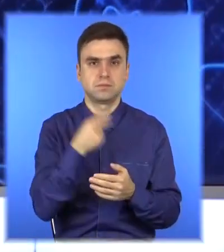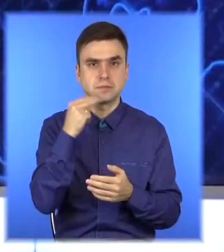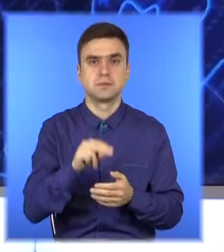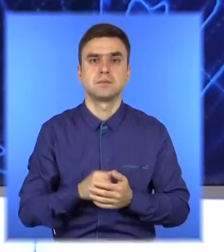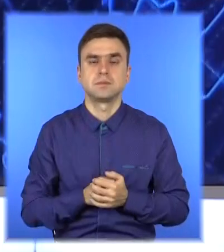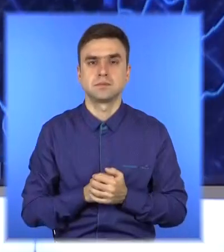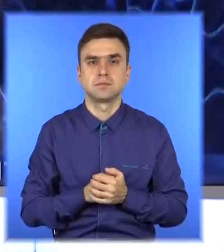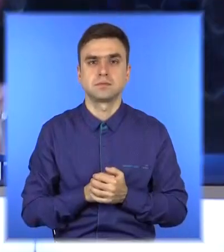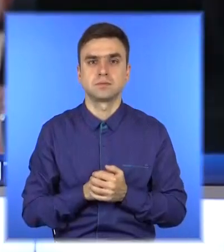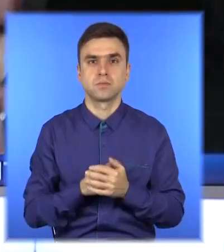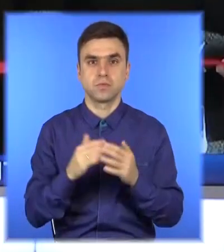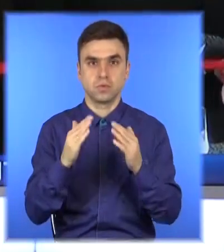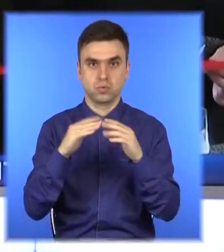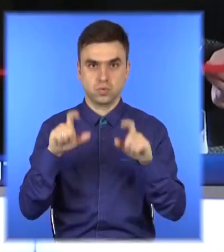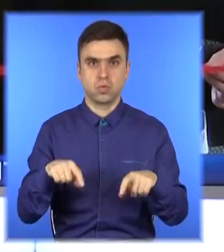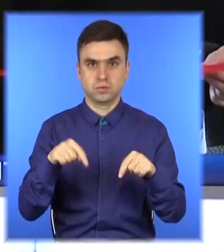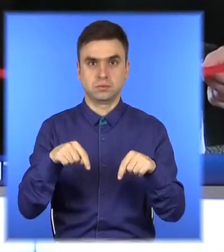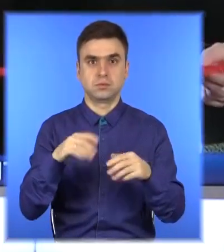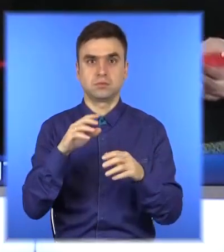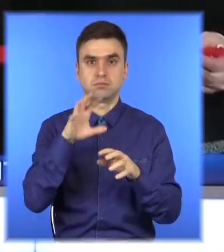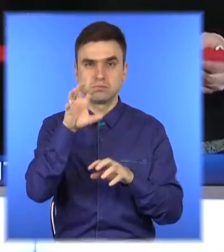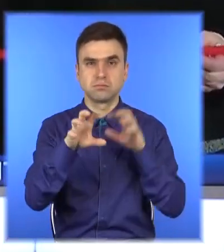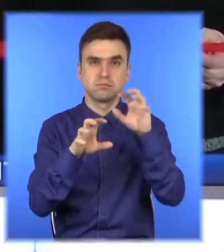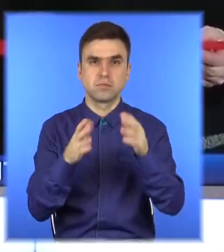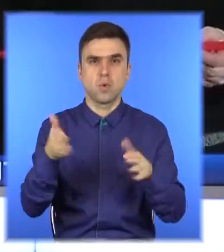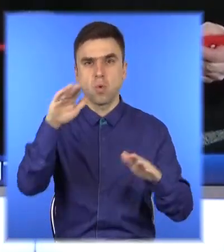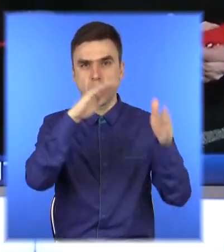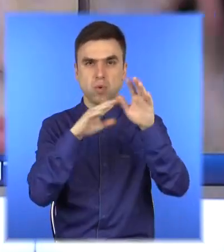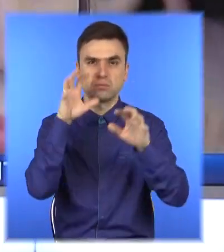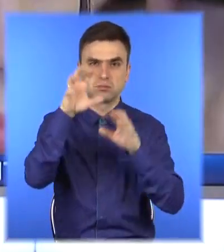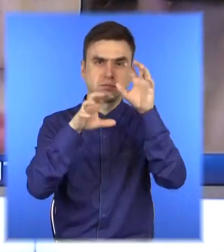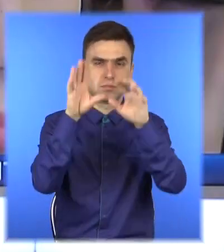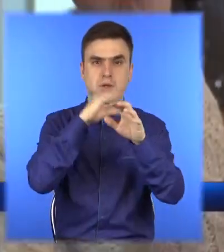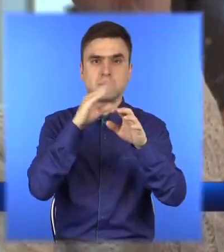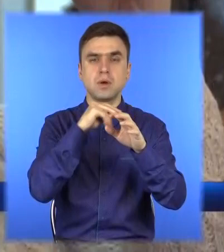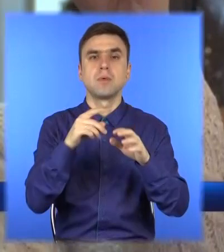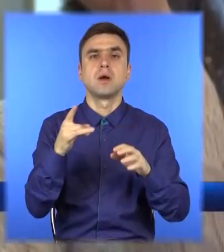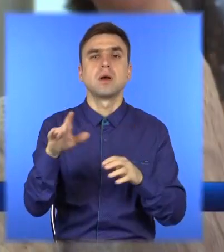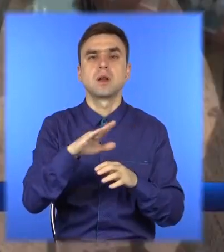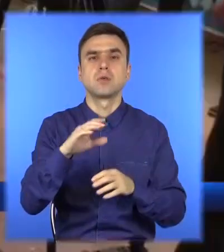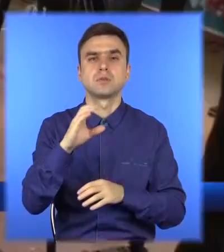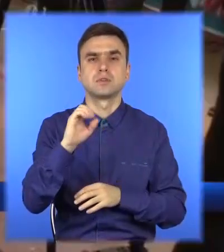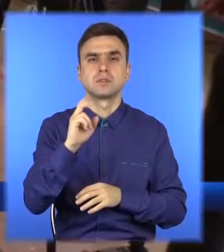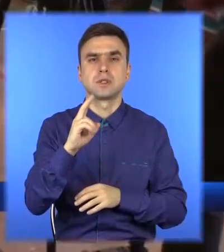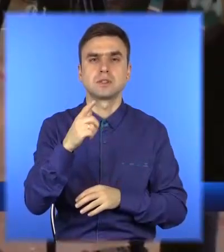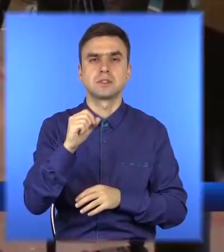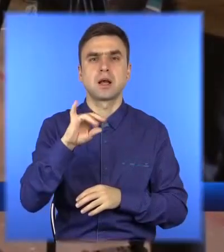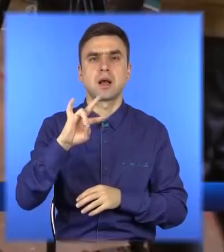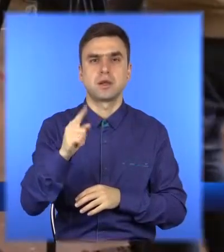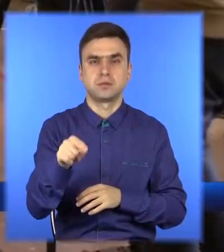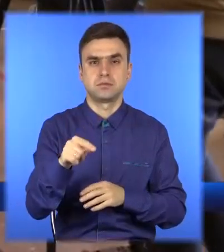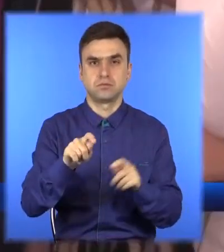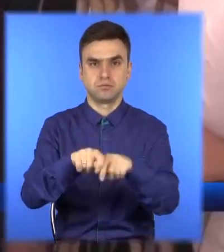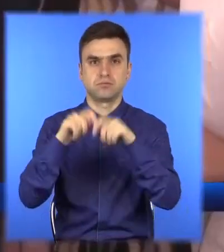вдома. Для 500 вихованців Центру туризму Саксаганському району відкрили спортивну залу «Гірська дистанція». У липні